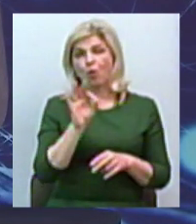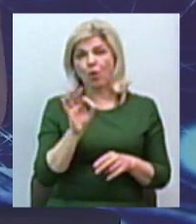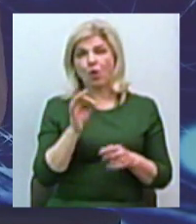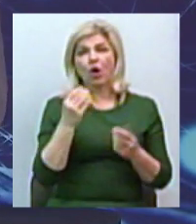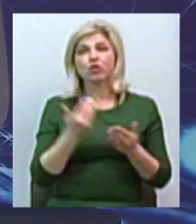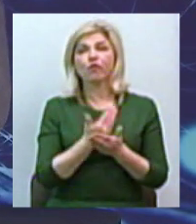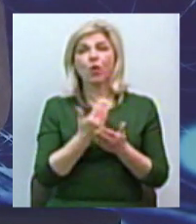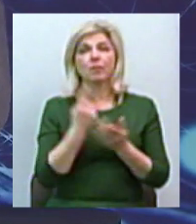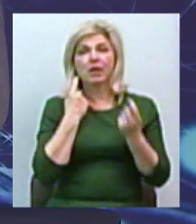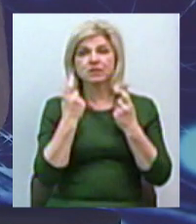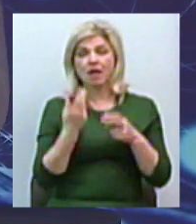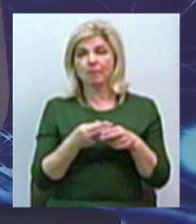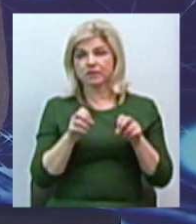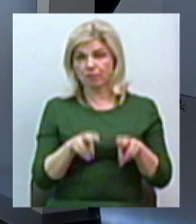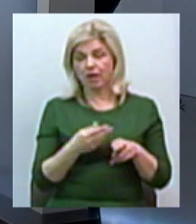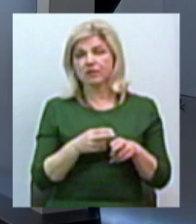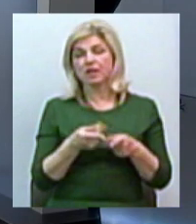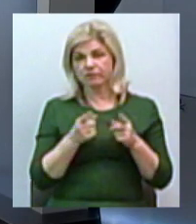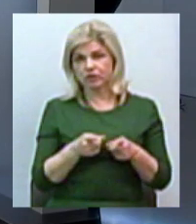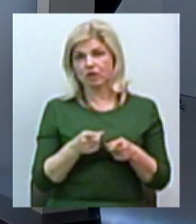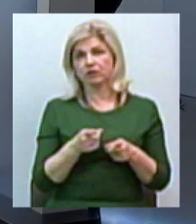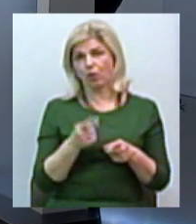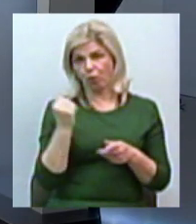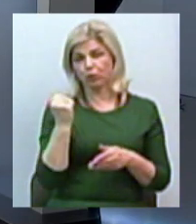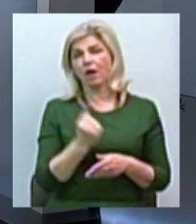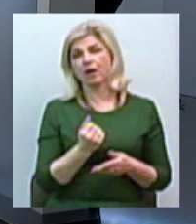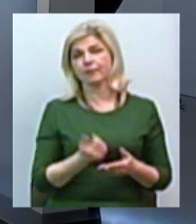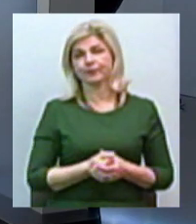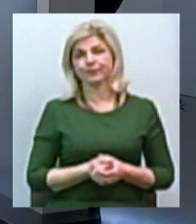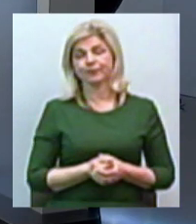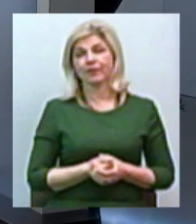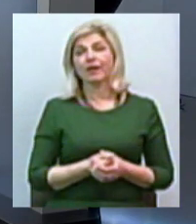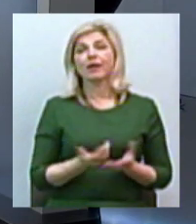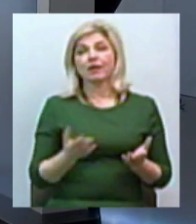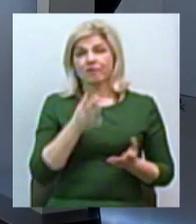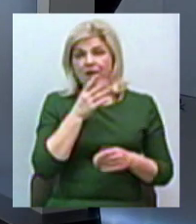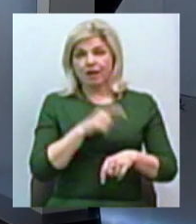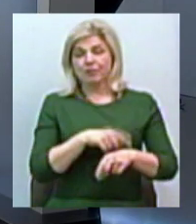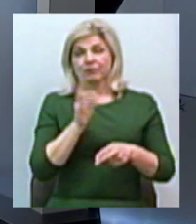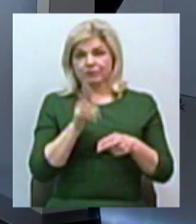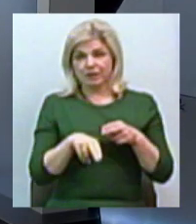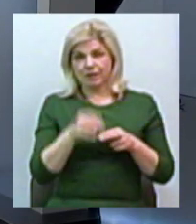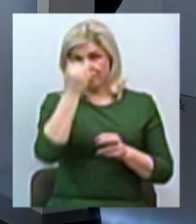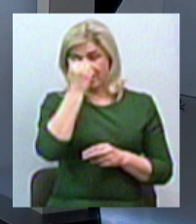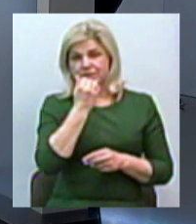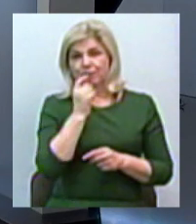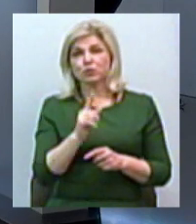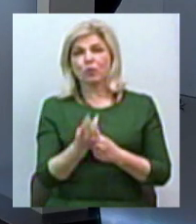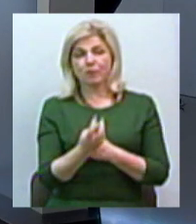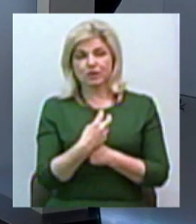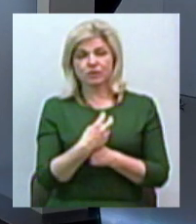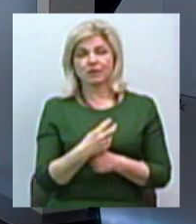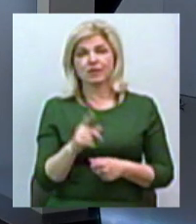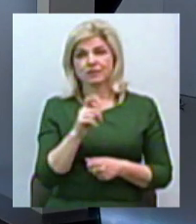безпеку, звичайно, це удар. Що ж, час нашої програми сплив. Дякую вам, що прийшли до нас і